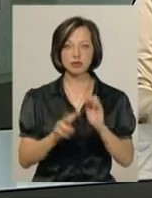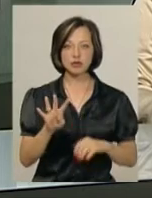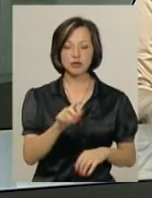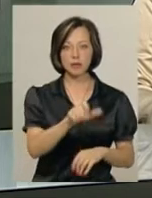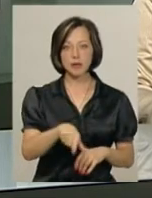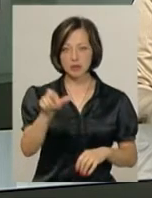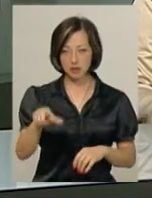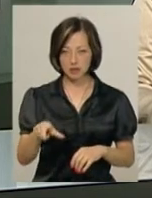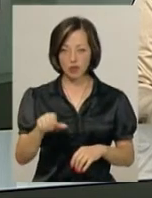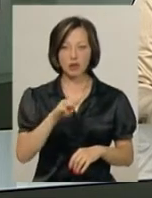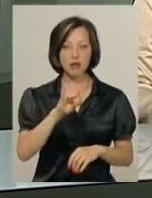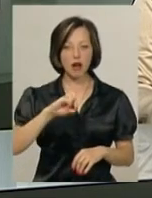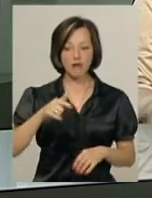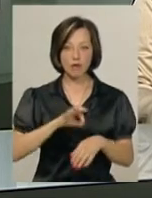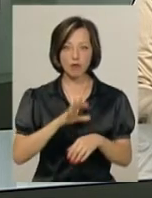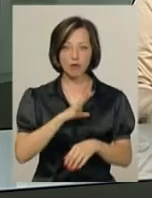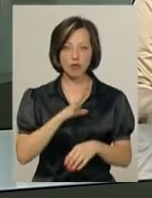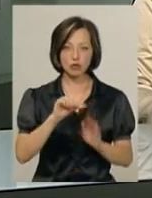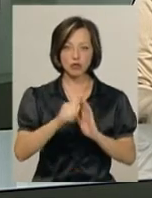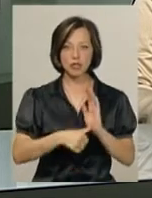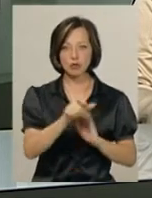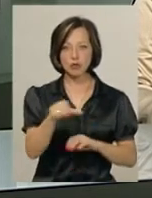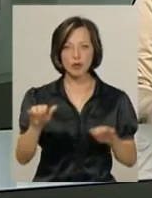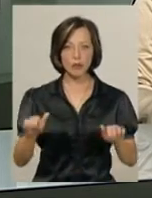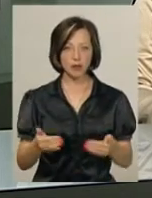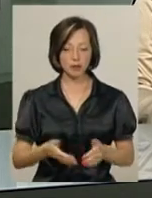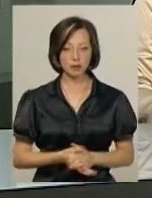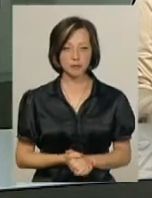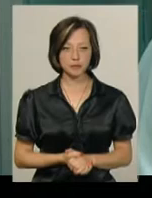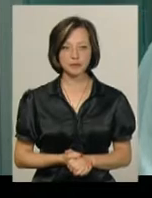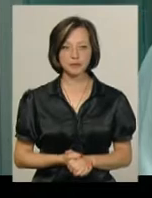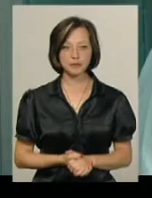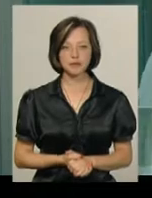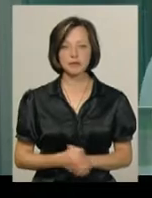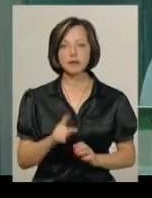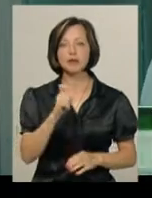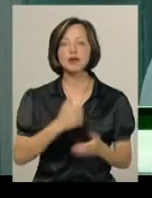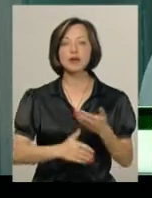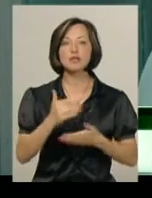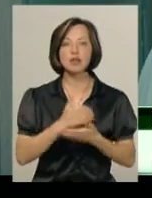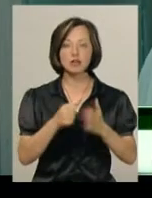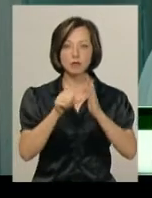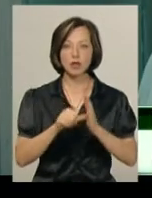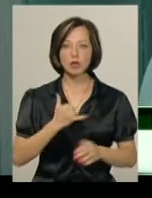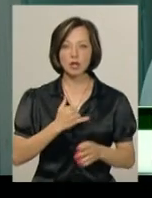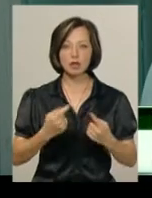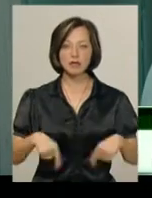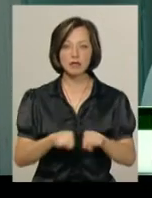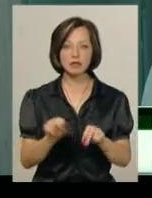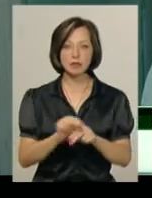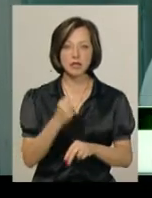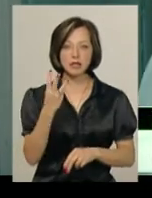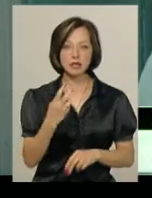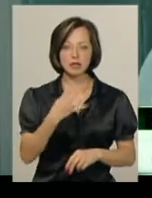пацієнтів. У травні хворих було на 16 менше. За останні півріччя в нашому відділенні проліковано